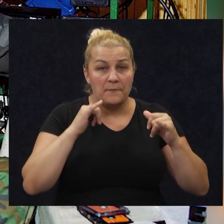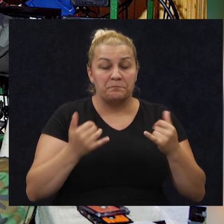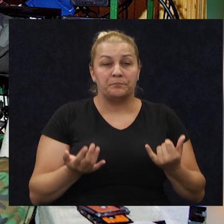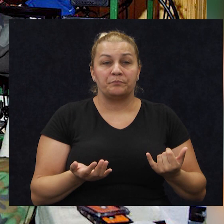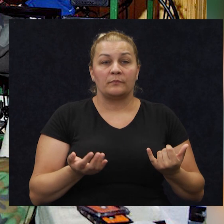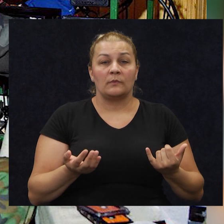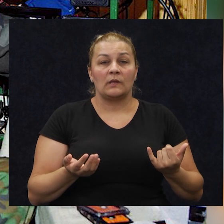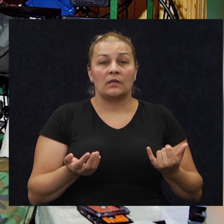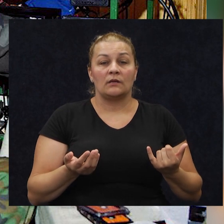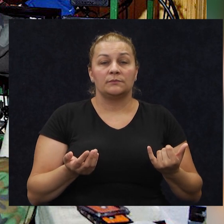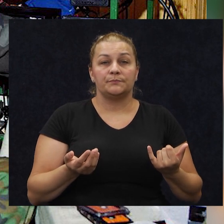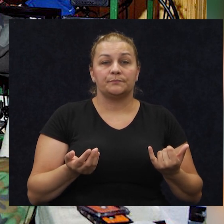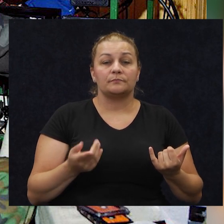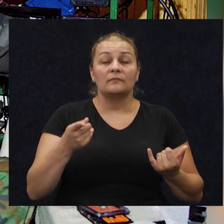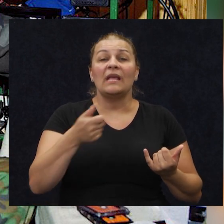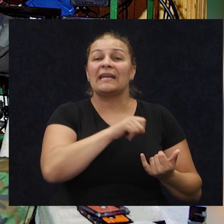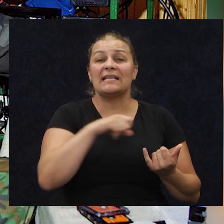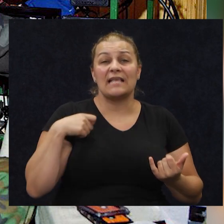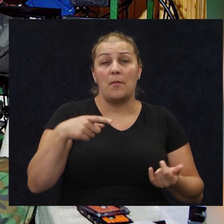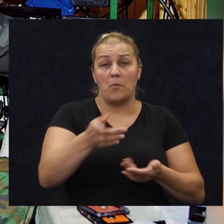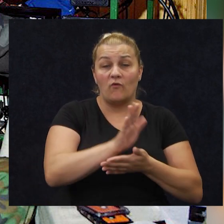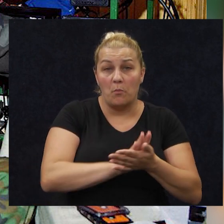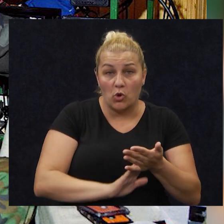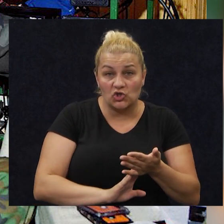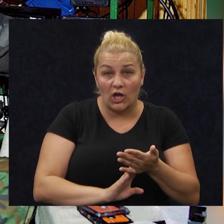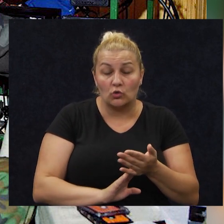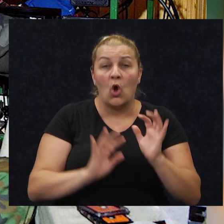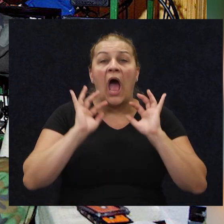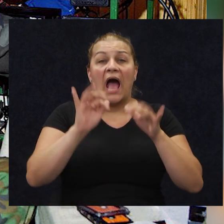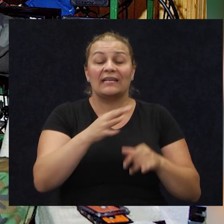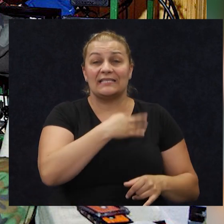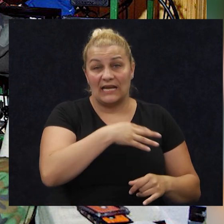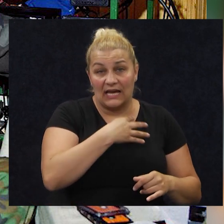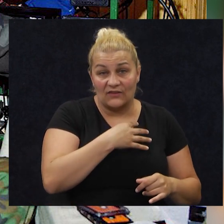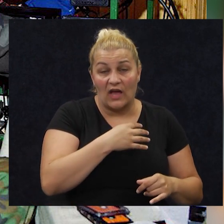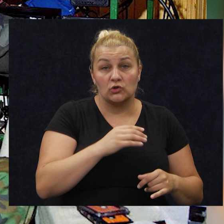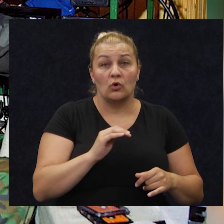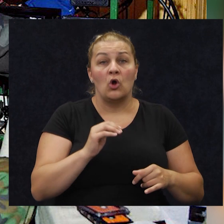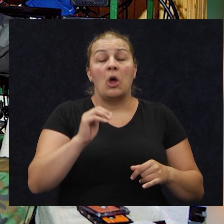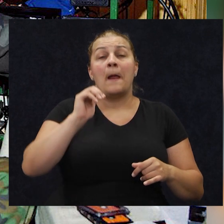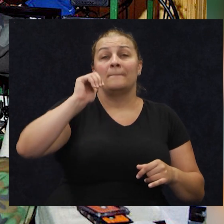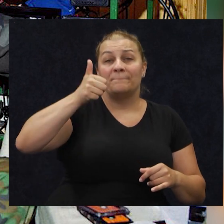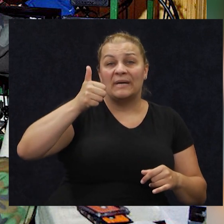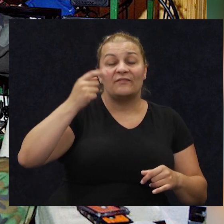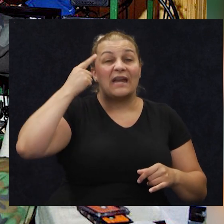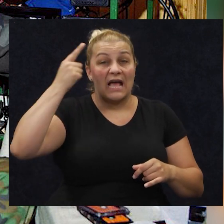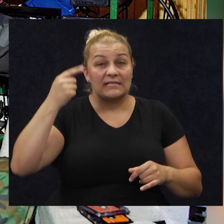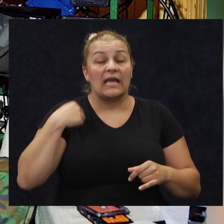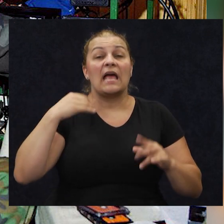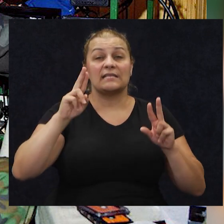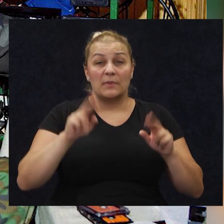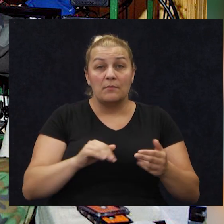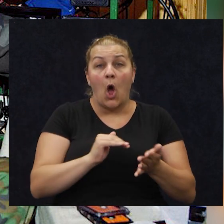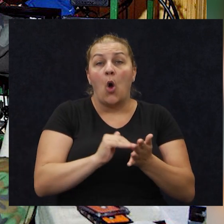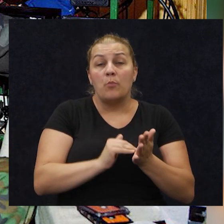na samom početku agresije na Hrvatsku nakon prvih naznaka, imao sam potrebu